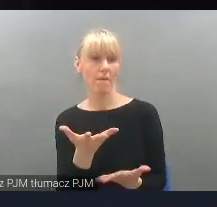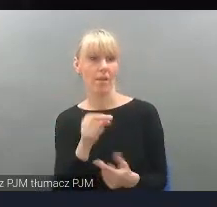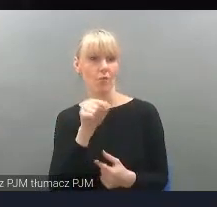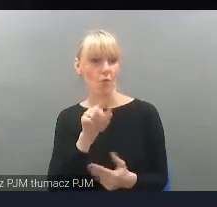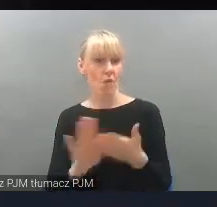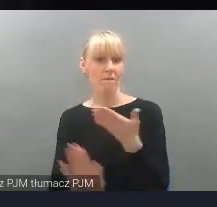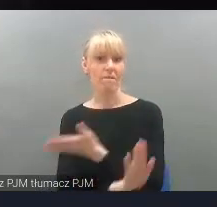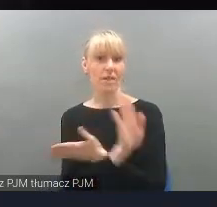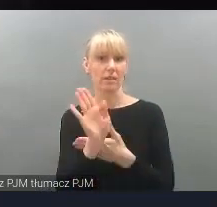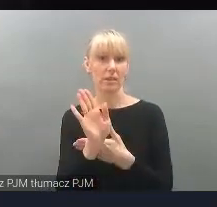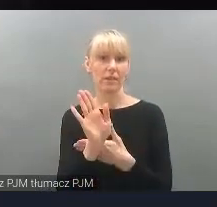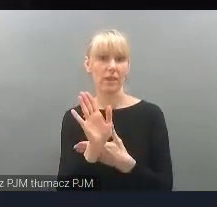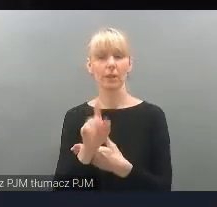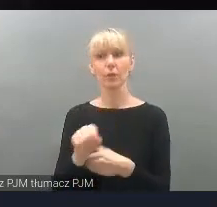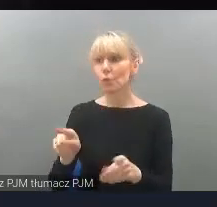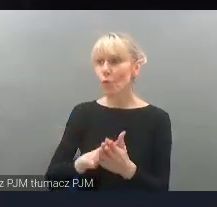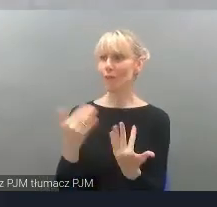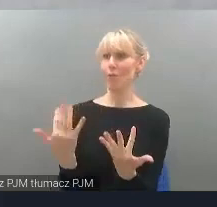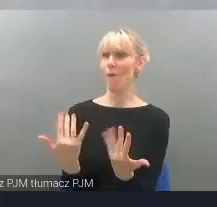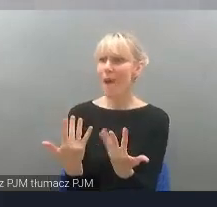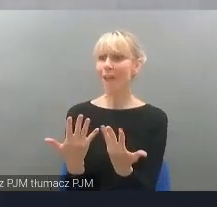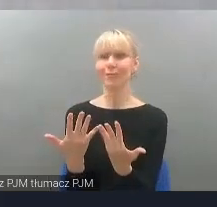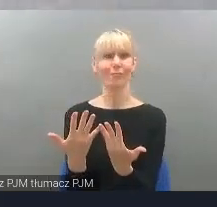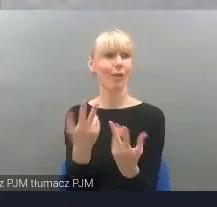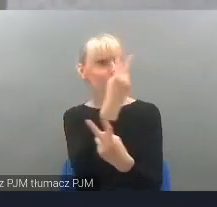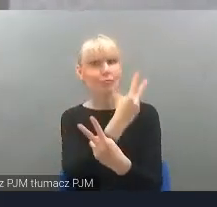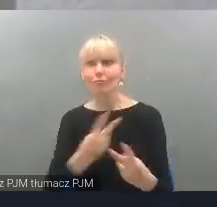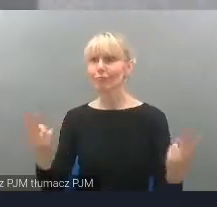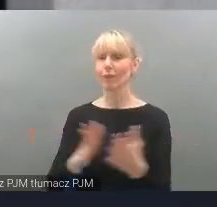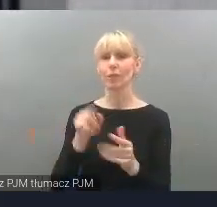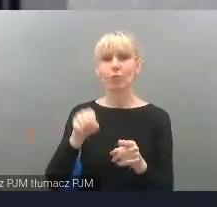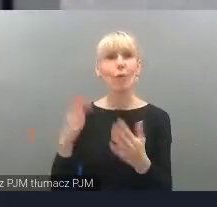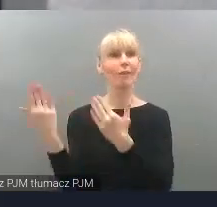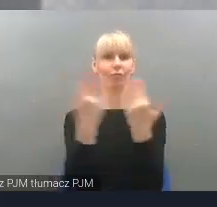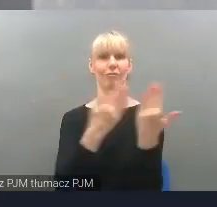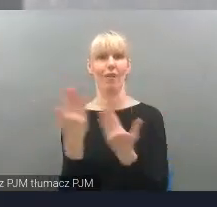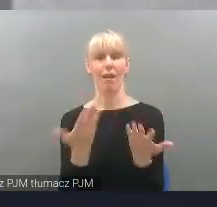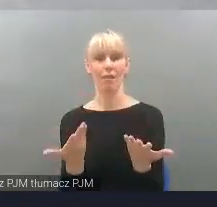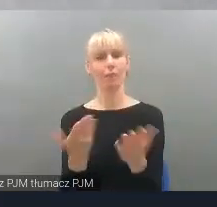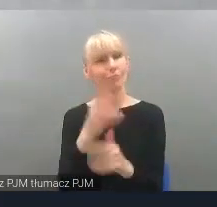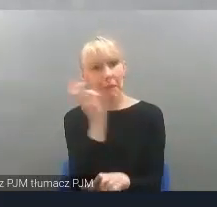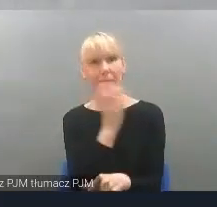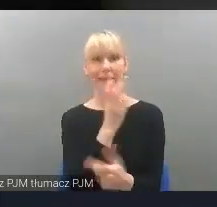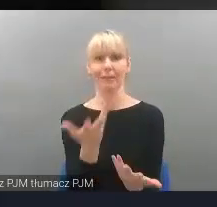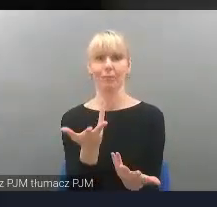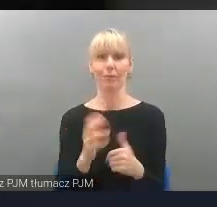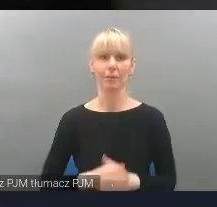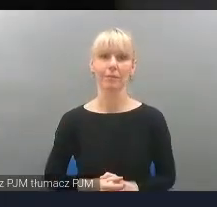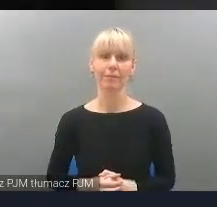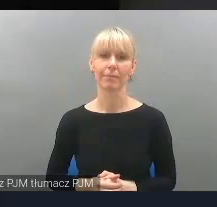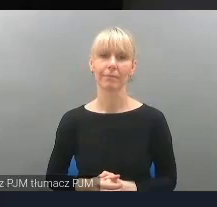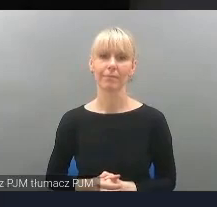jest duża łatwość zwiedzania. Jest to bardzo czytelne i też bardzo interesujące. Forma